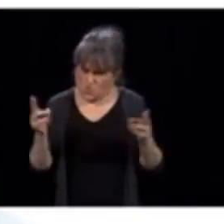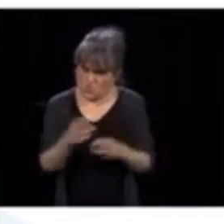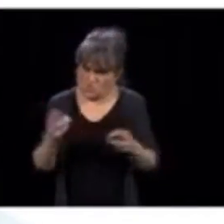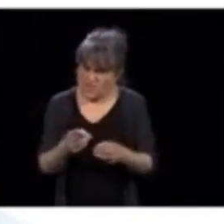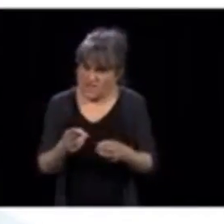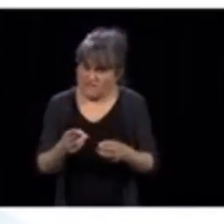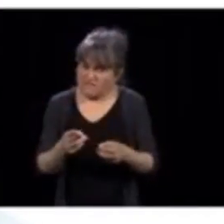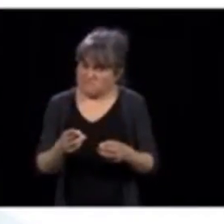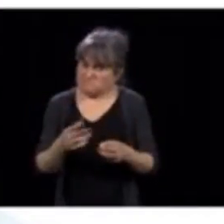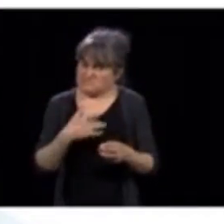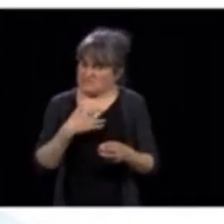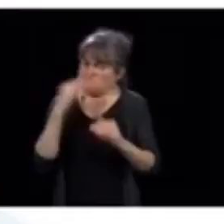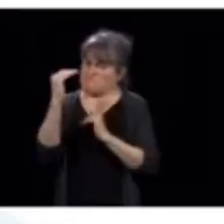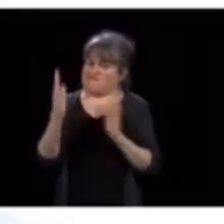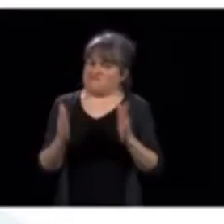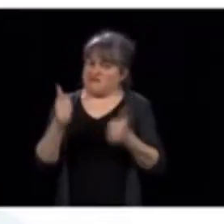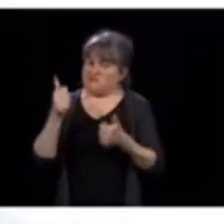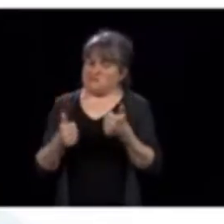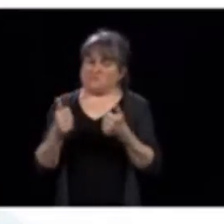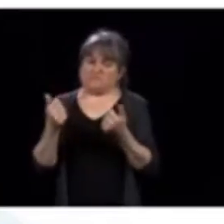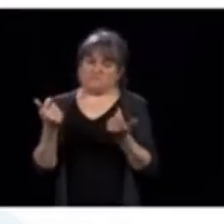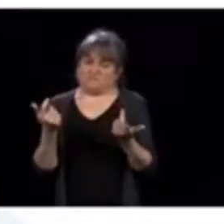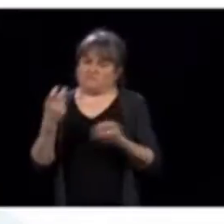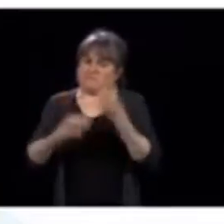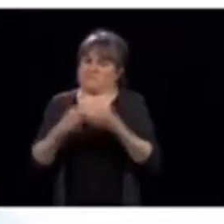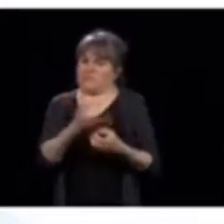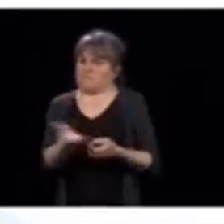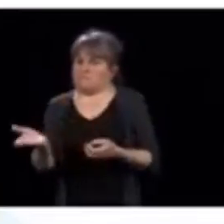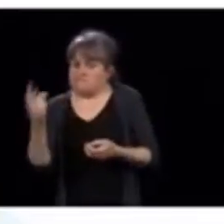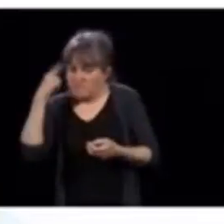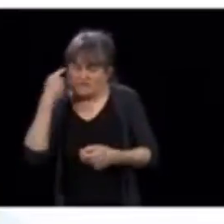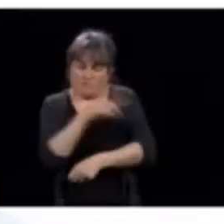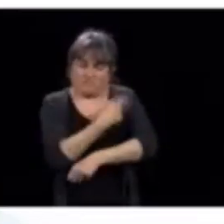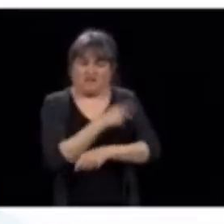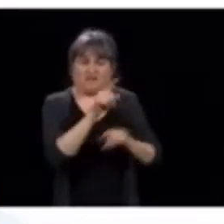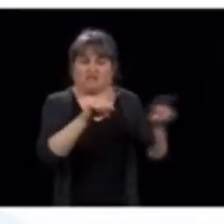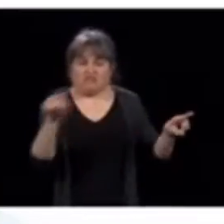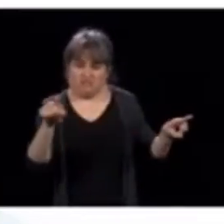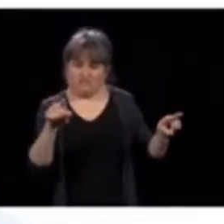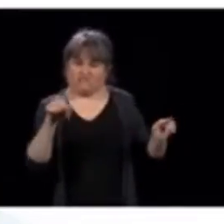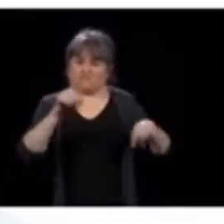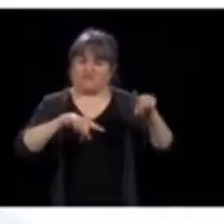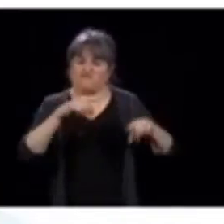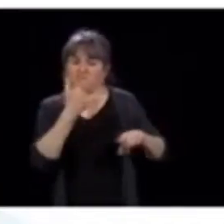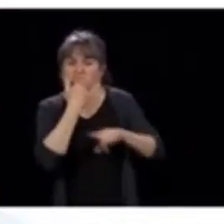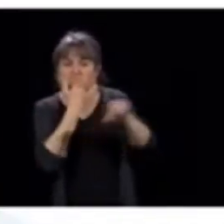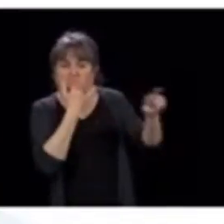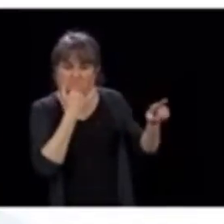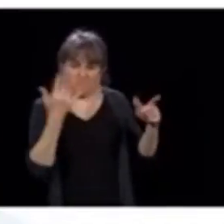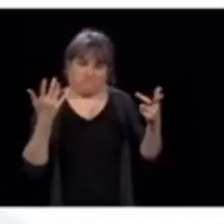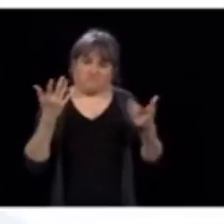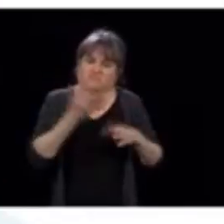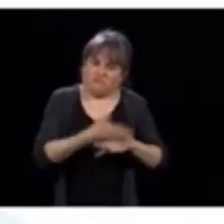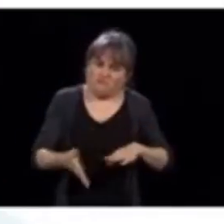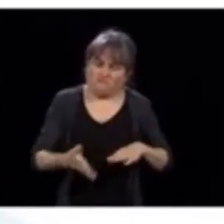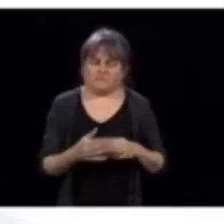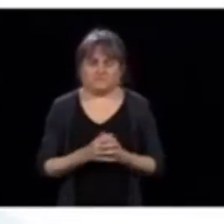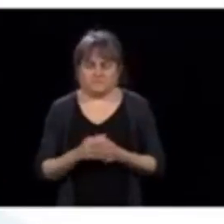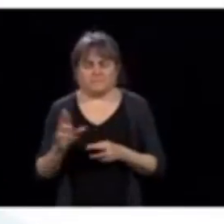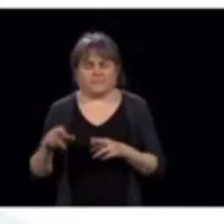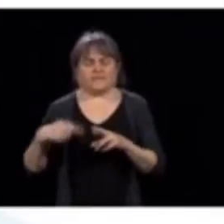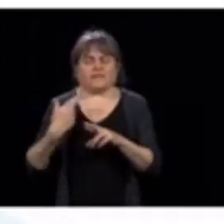certain que cette directive-là est concrètement appliquée dans tous les hôpitaux? Oui. Écoutez, vous savez, on n'est pas à l'abri